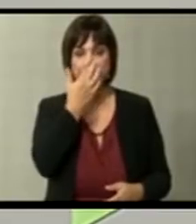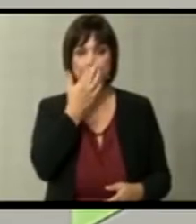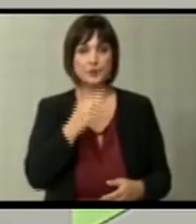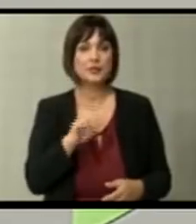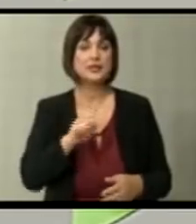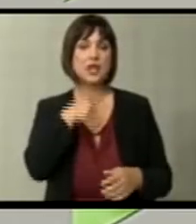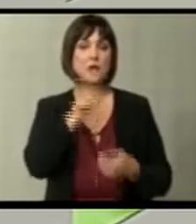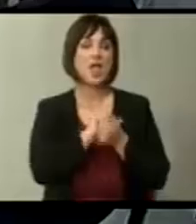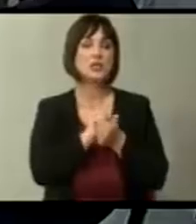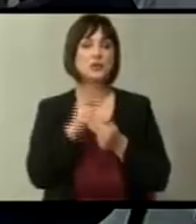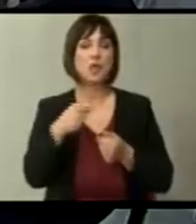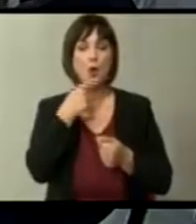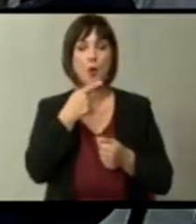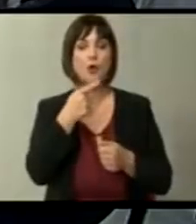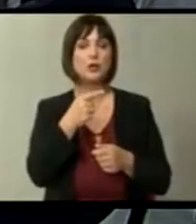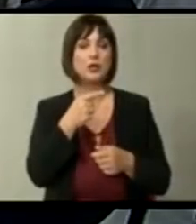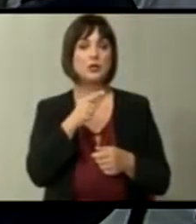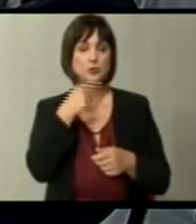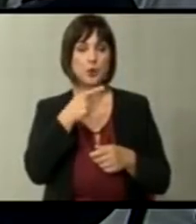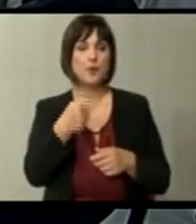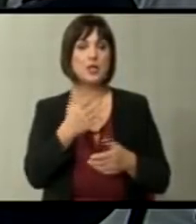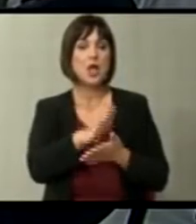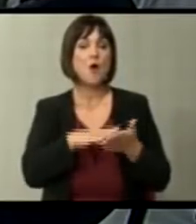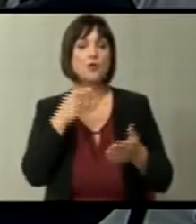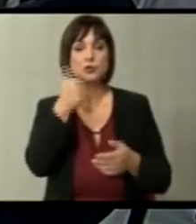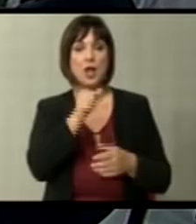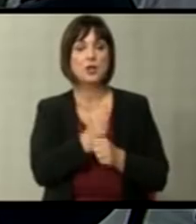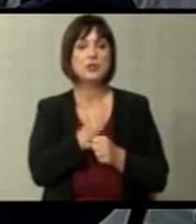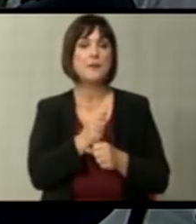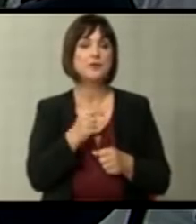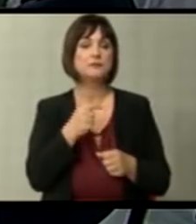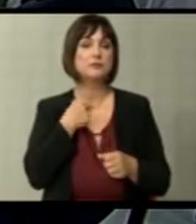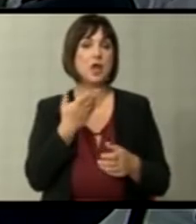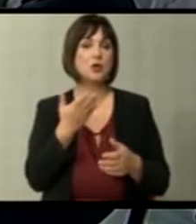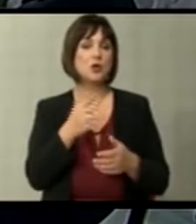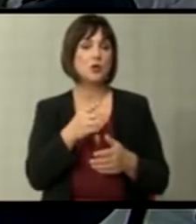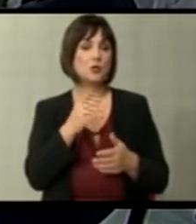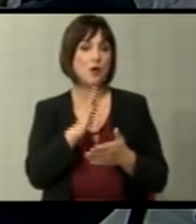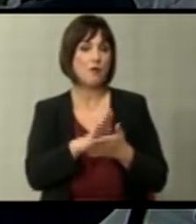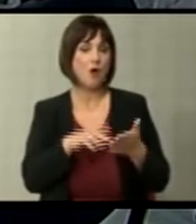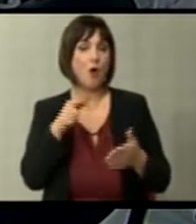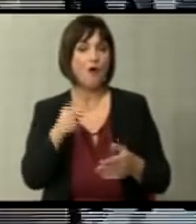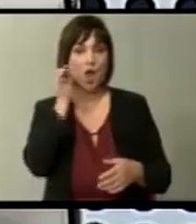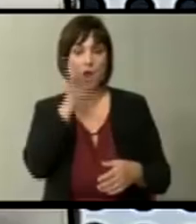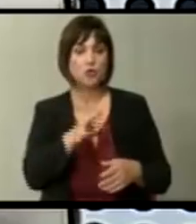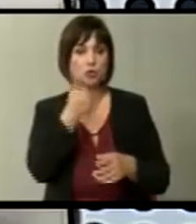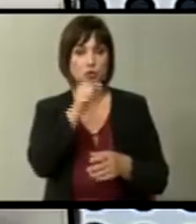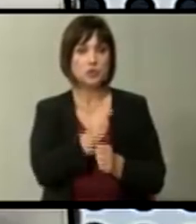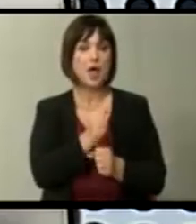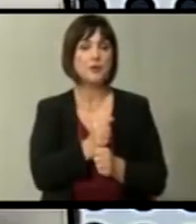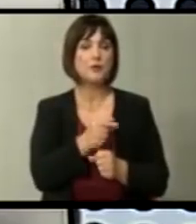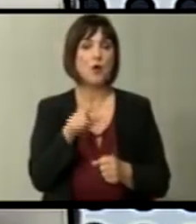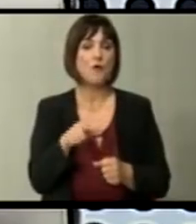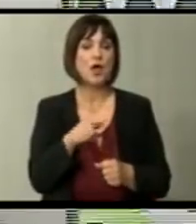народи... Ние го расправяме потегот како да направи клин во еден... Така е, потегот е логич. Што добро